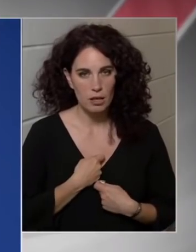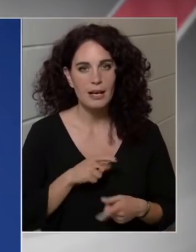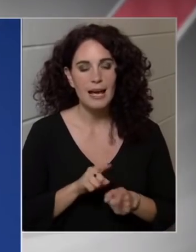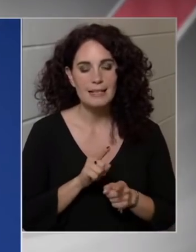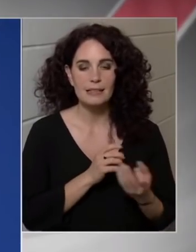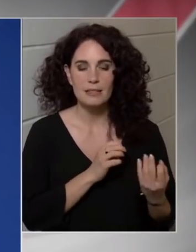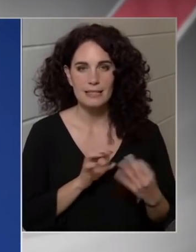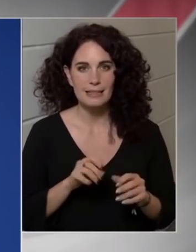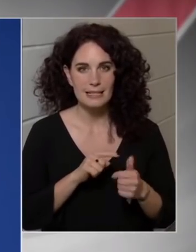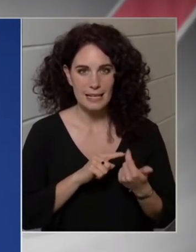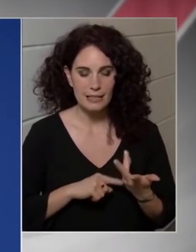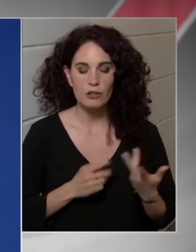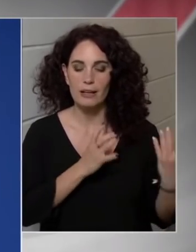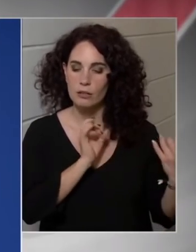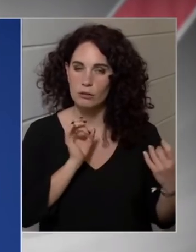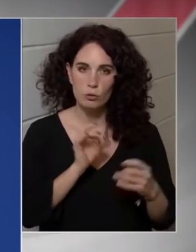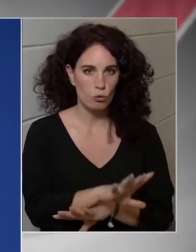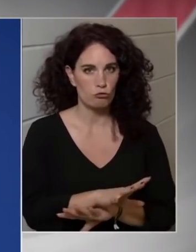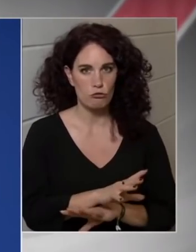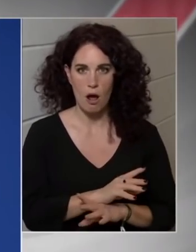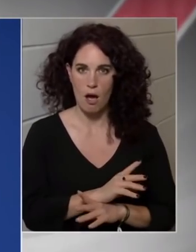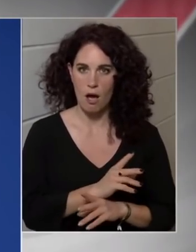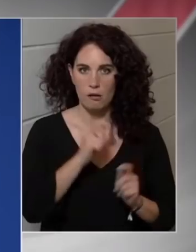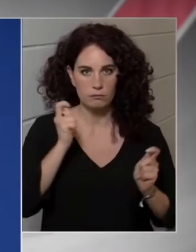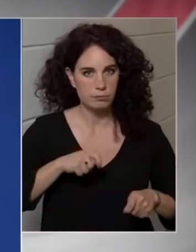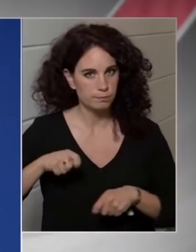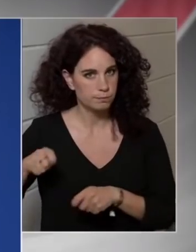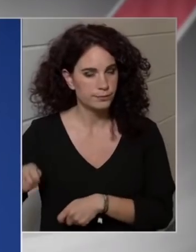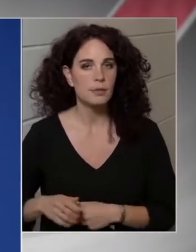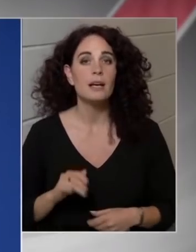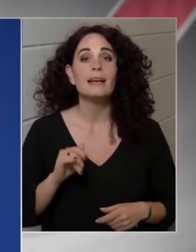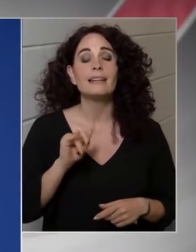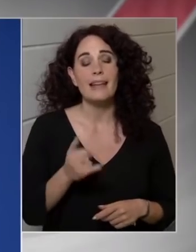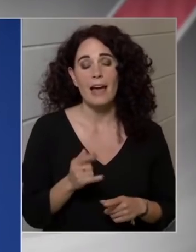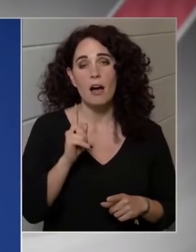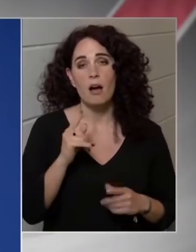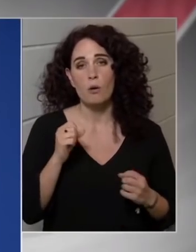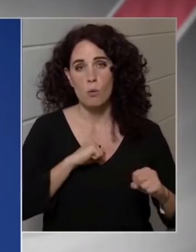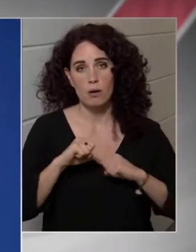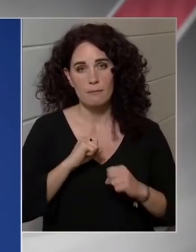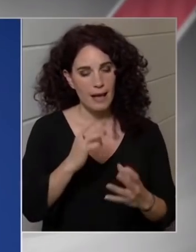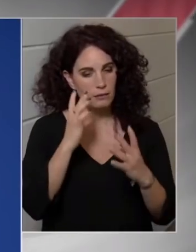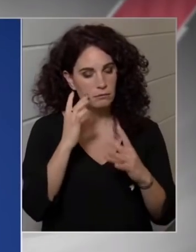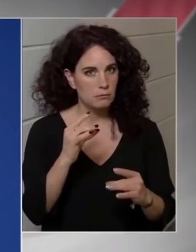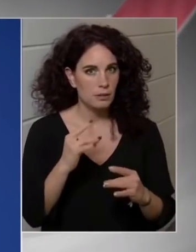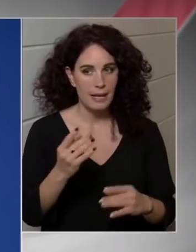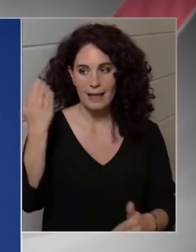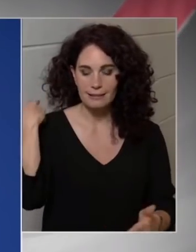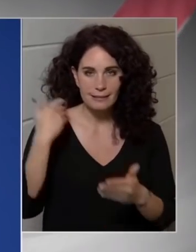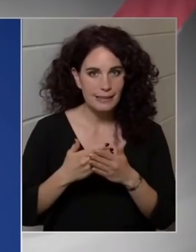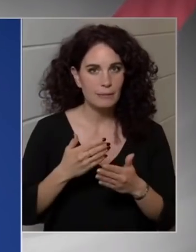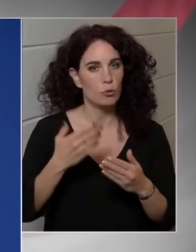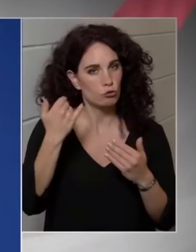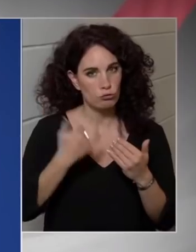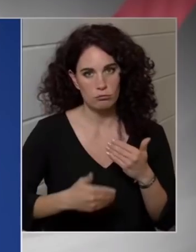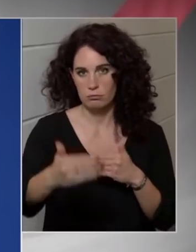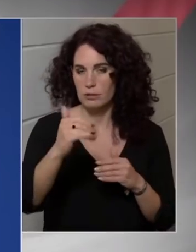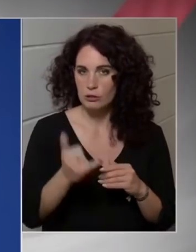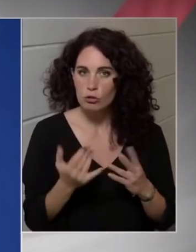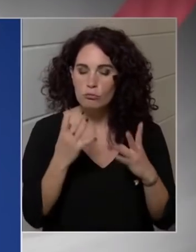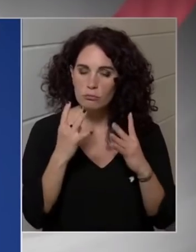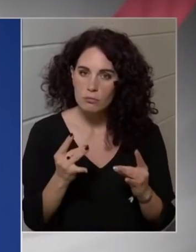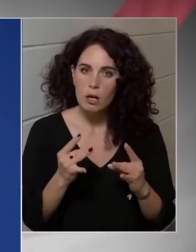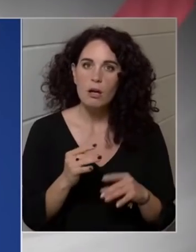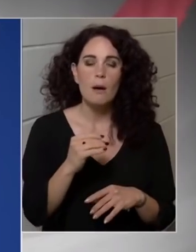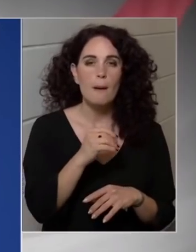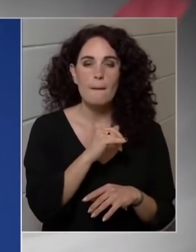az intézkedéseket gyorsan meghozzuk. De ahhoz a kormány továbbra is ragaszkodik, és ez eddig is így történt, most is a koronavírus jármányi időszakában, hogy minden